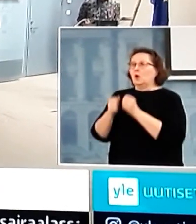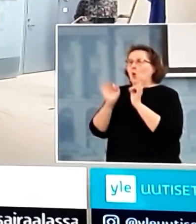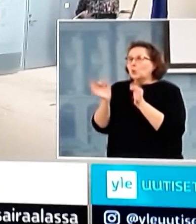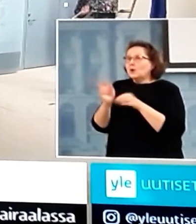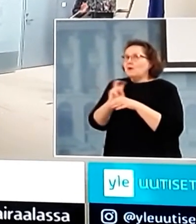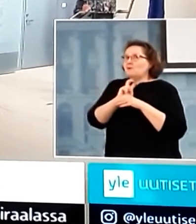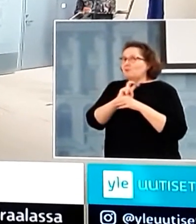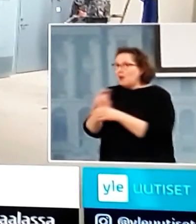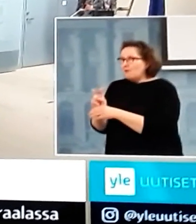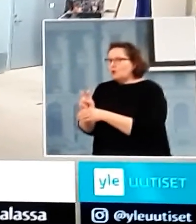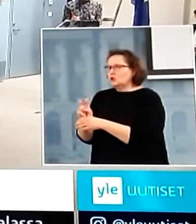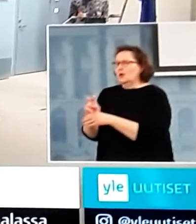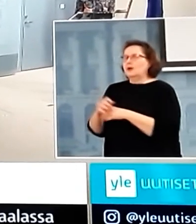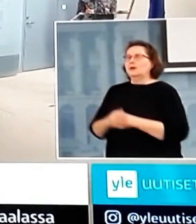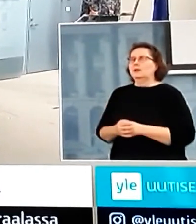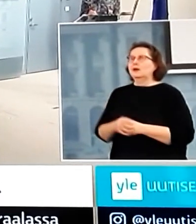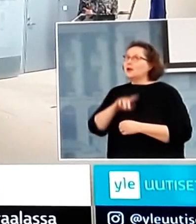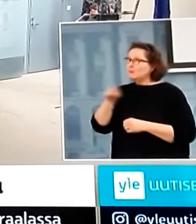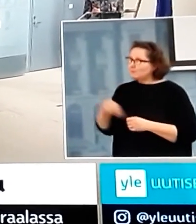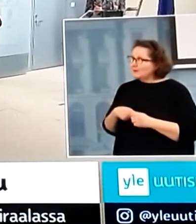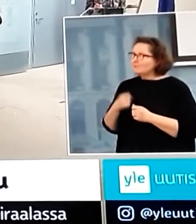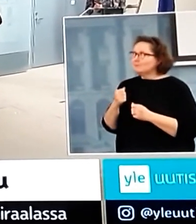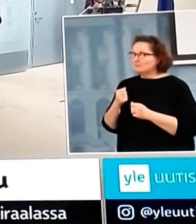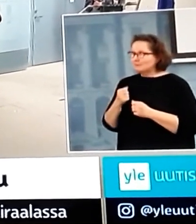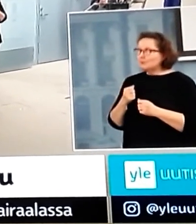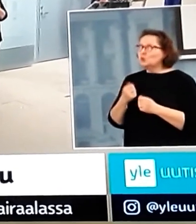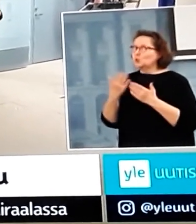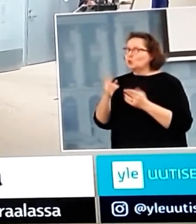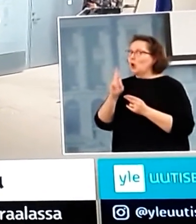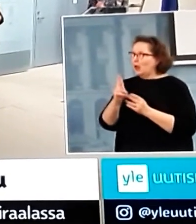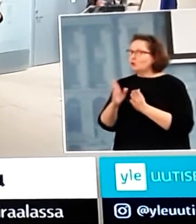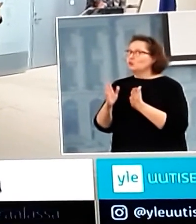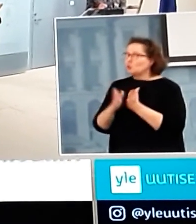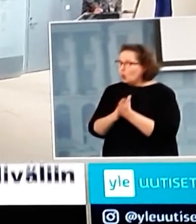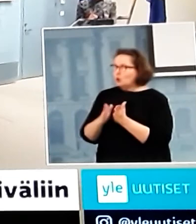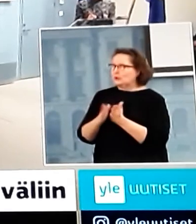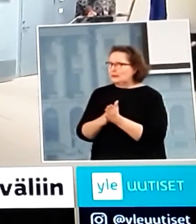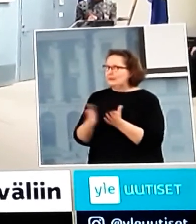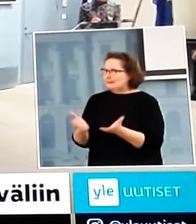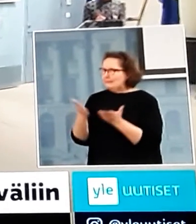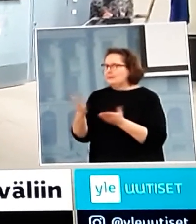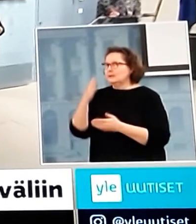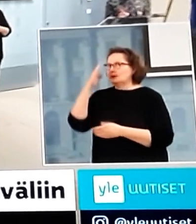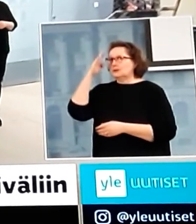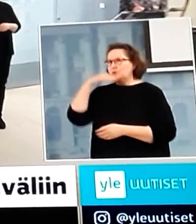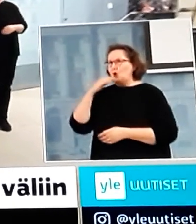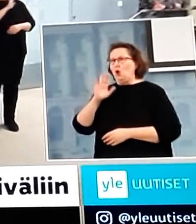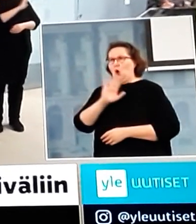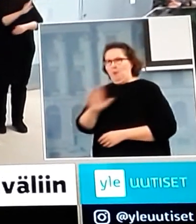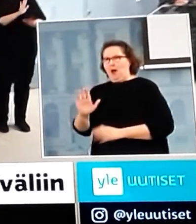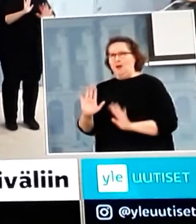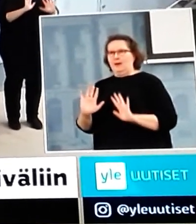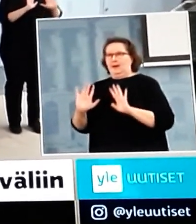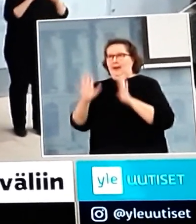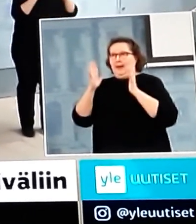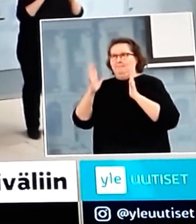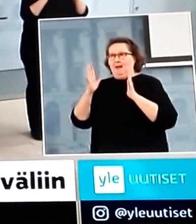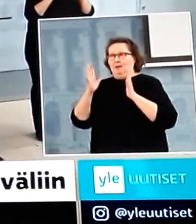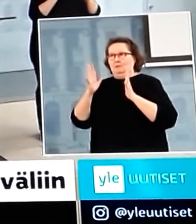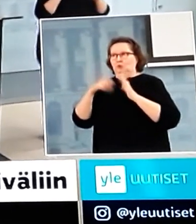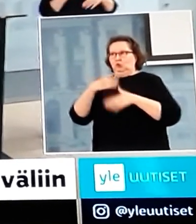valvotaan, mehän myös vahvasti suosittelemme ihmisille omassa elämässään toimimaan niin, että ei